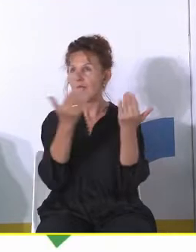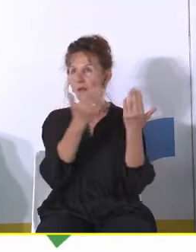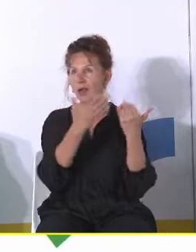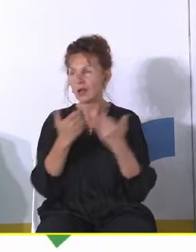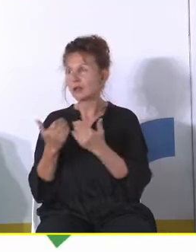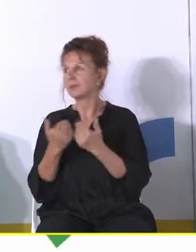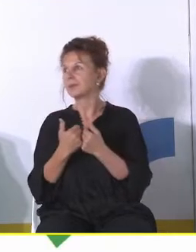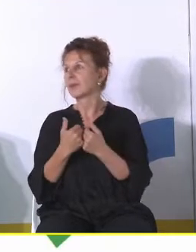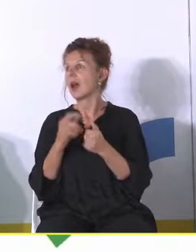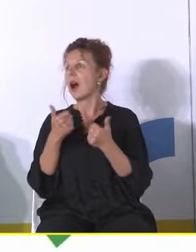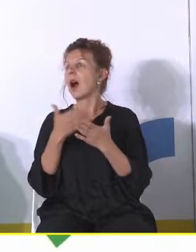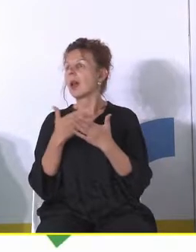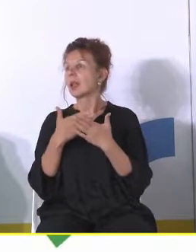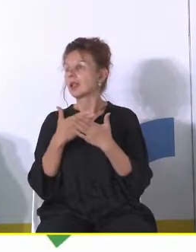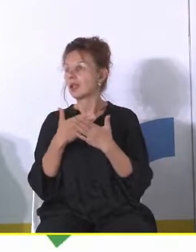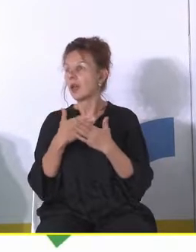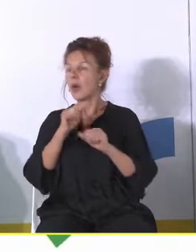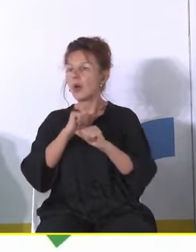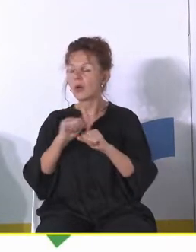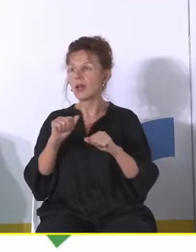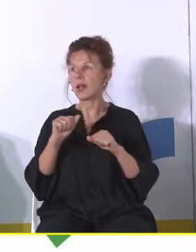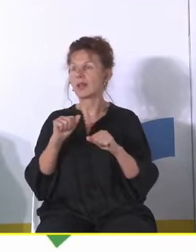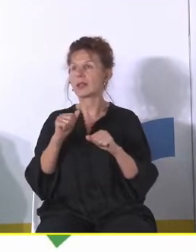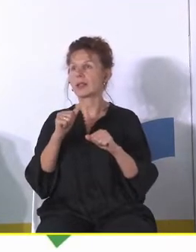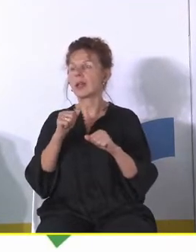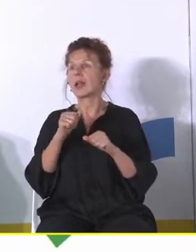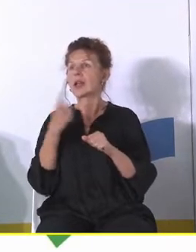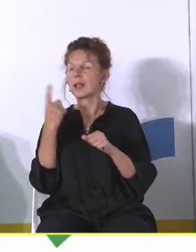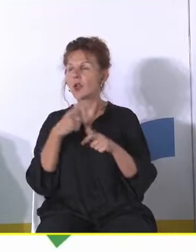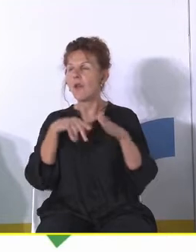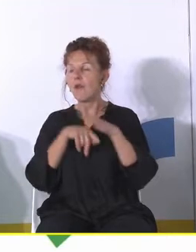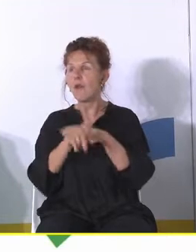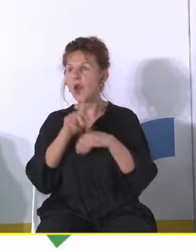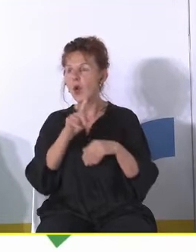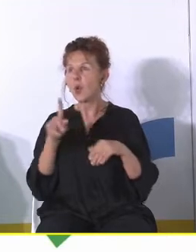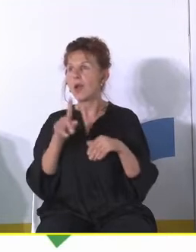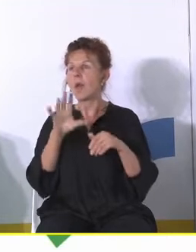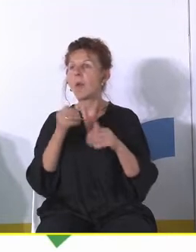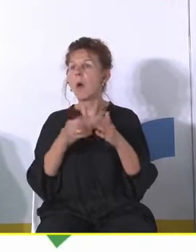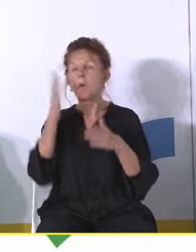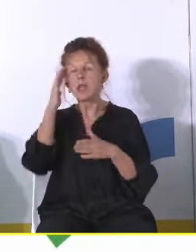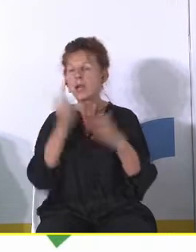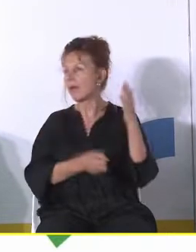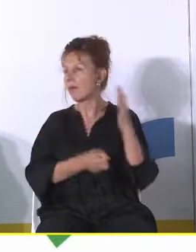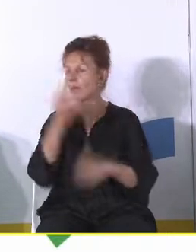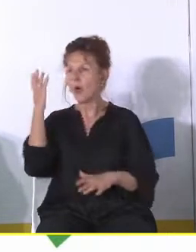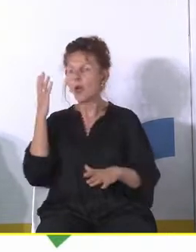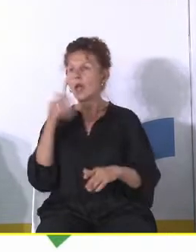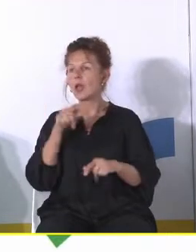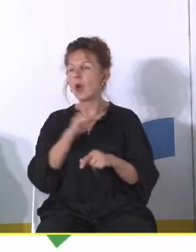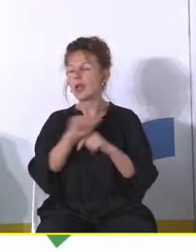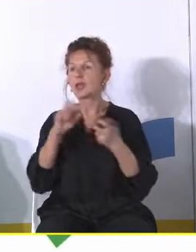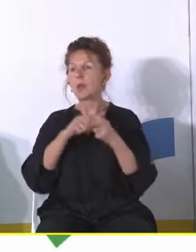albo dlaczego jest rodzin z wyludnieniem dlatego że mieszkania poszły w górę to jest problem